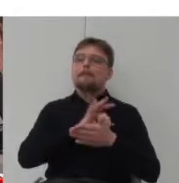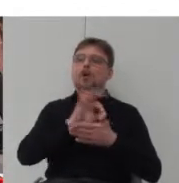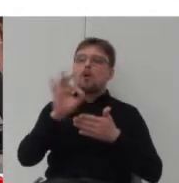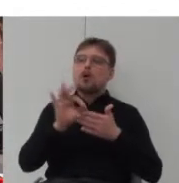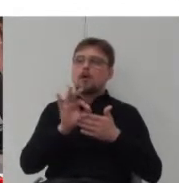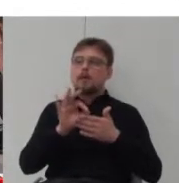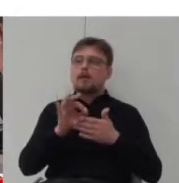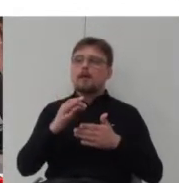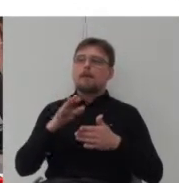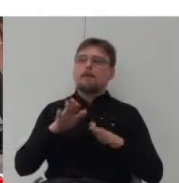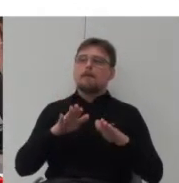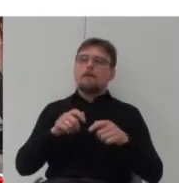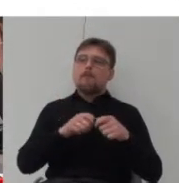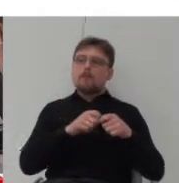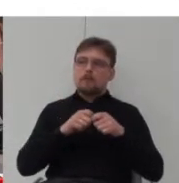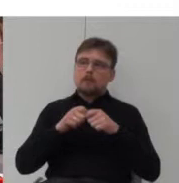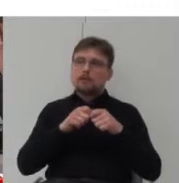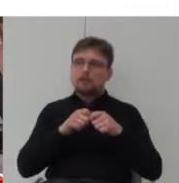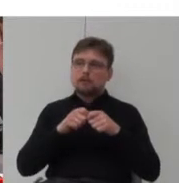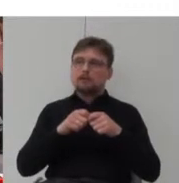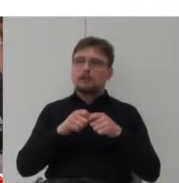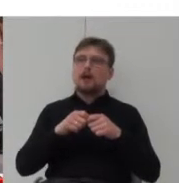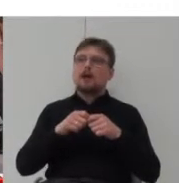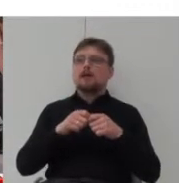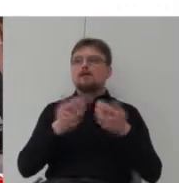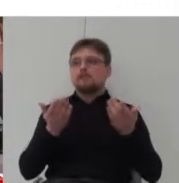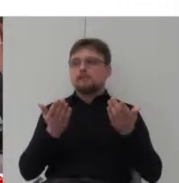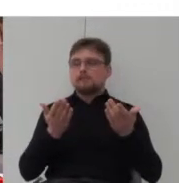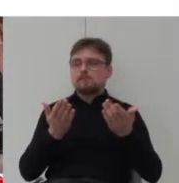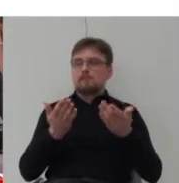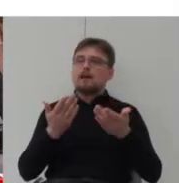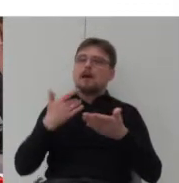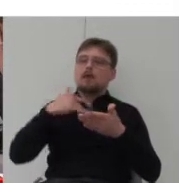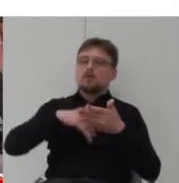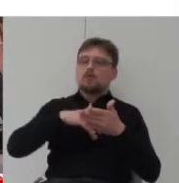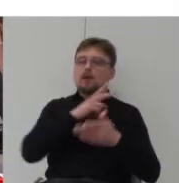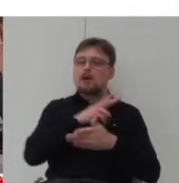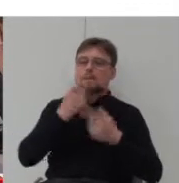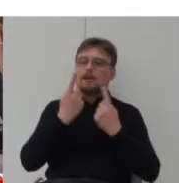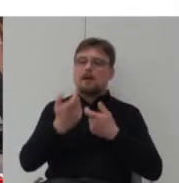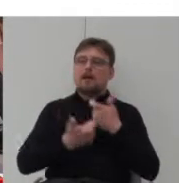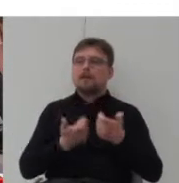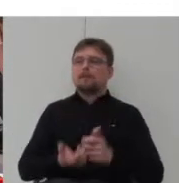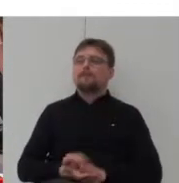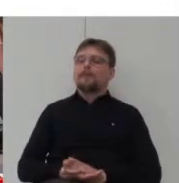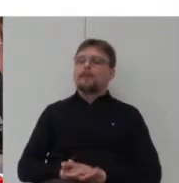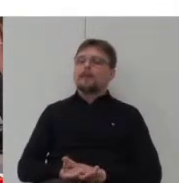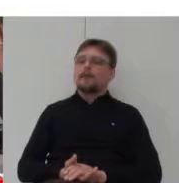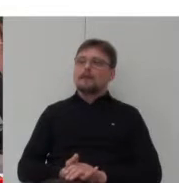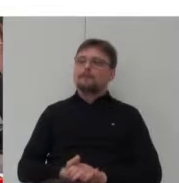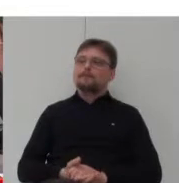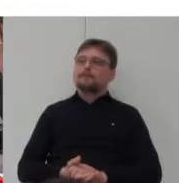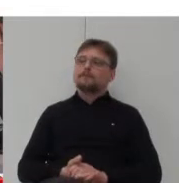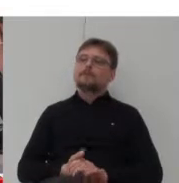przestrzenią prywatną, czyli ścian mieszkań. Istotą takiego budynku nam są mieszkania. Przyjmijmy, że mieszkańcy mają nieskończoną